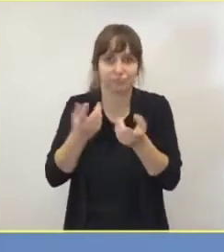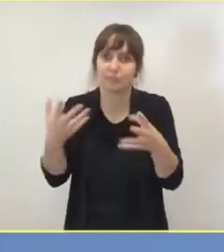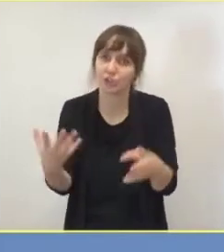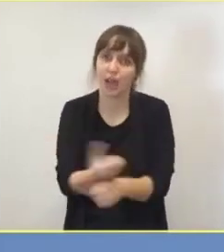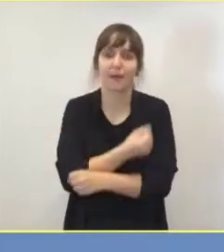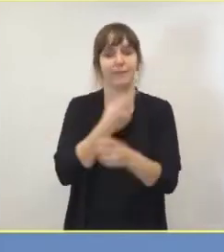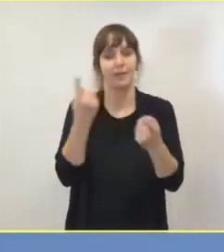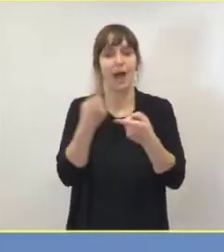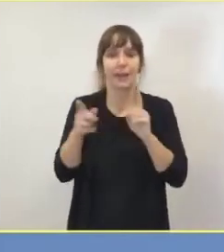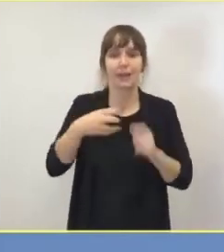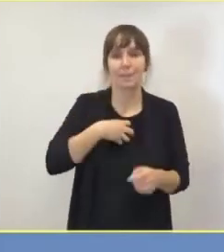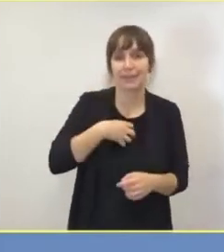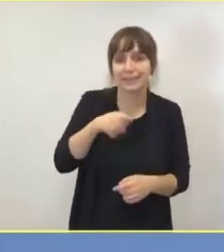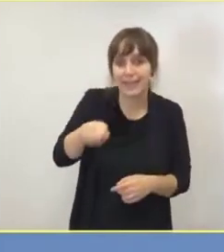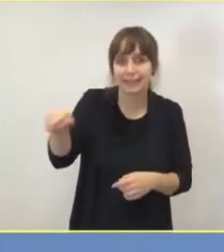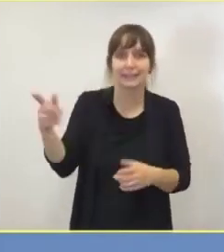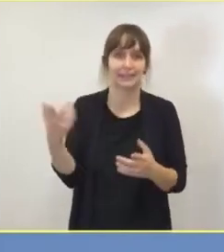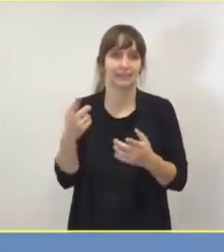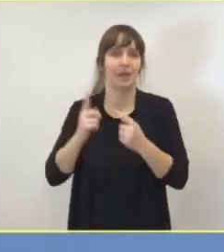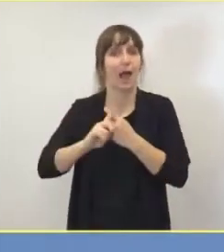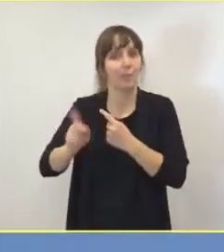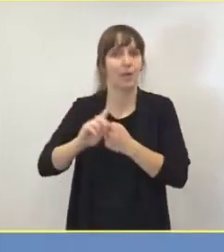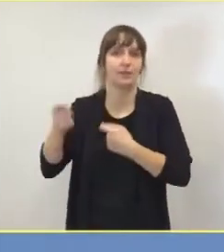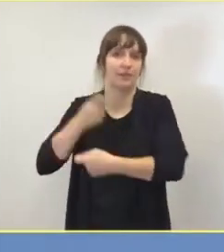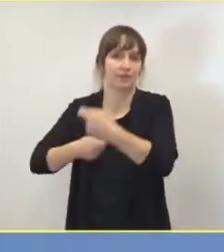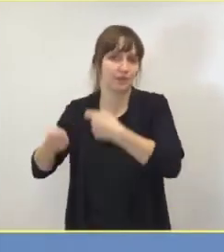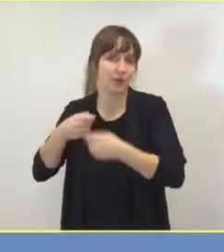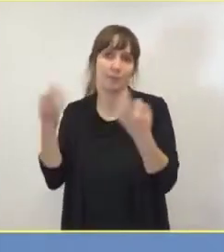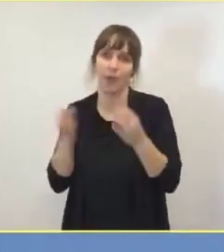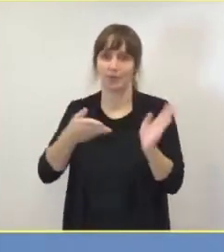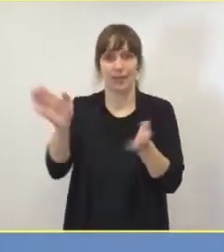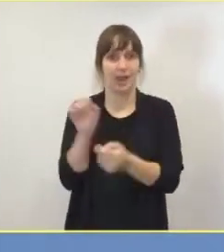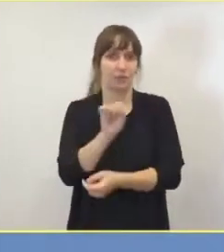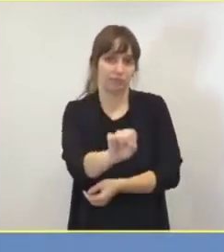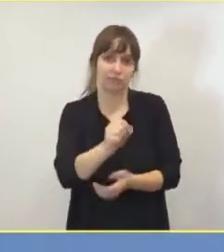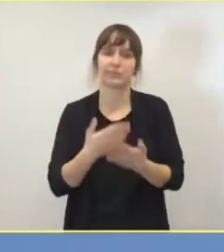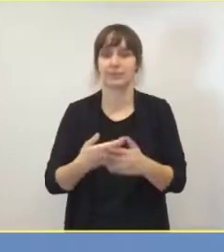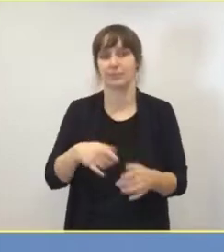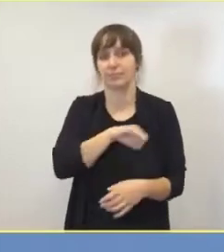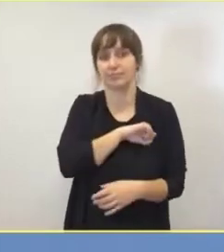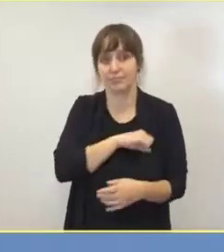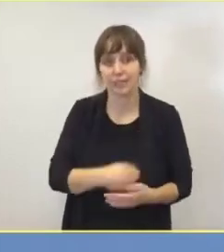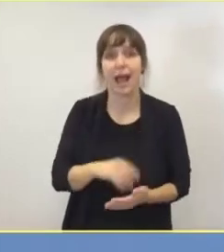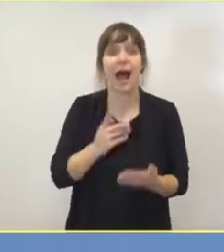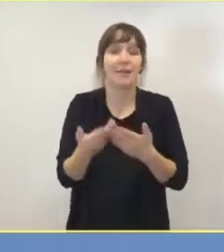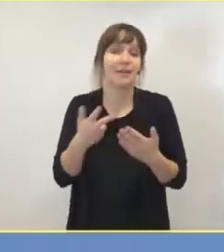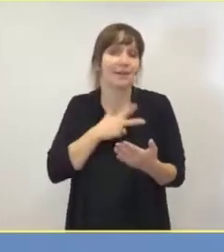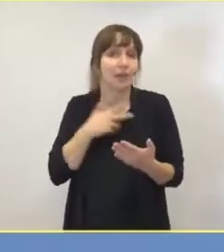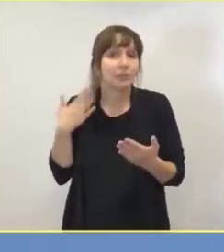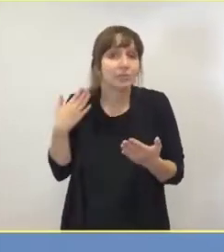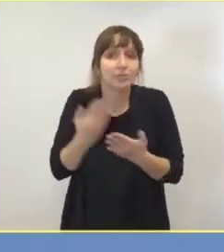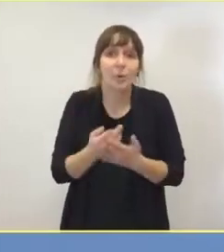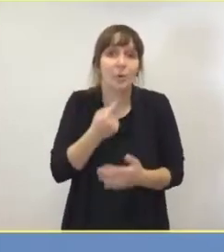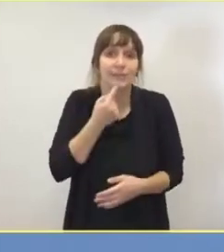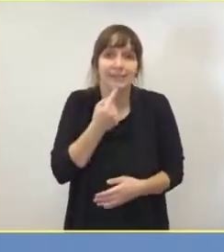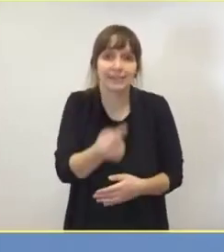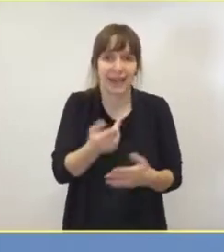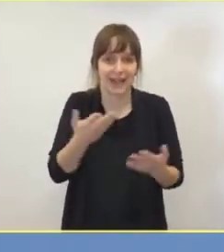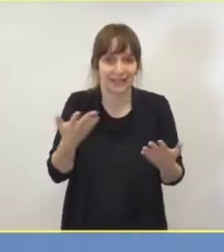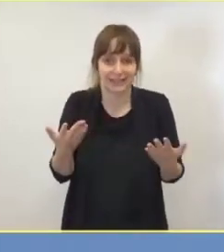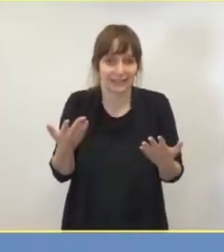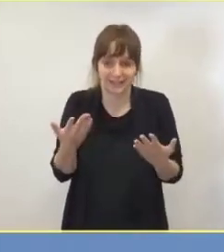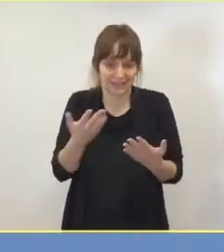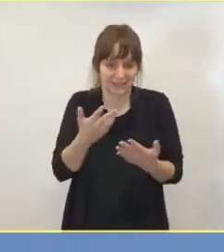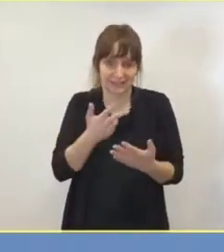zusätzlich eine Belastung darstellen würden. Aber ein großes Problem ist jetzt, das habe ich erwähnt, dass tatsächlich im Moment noch kein klares Signal, und viel zu spät, das ist